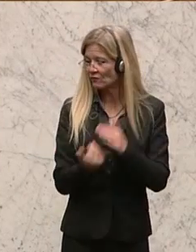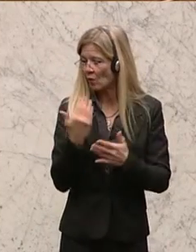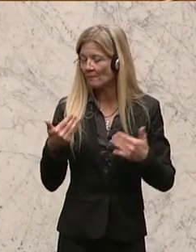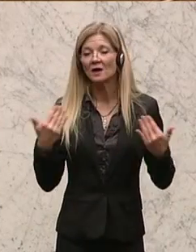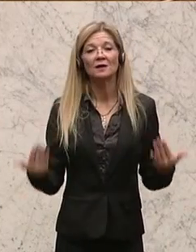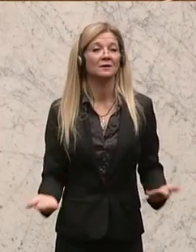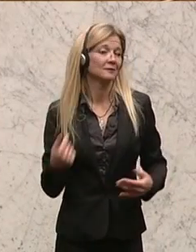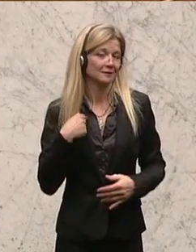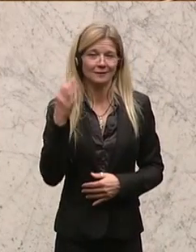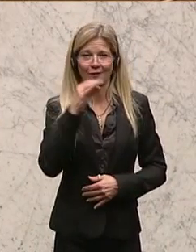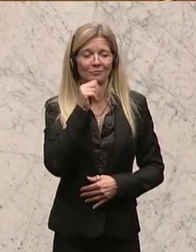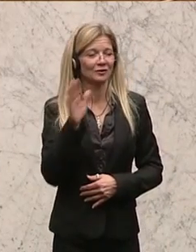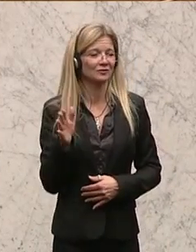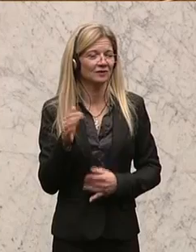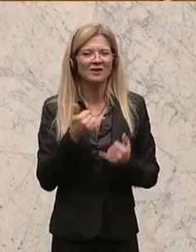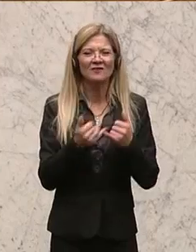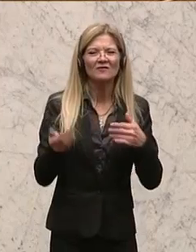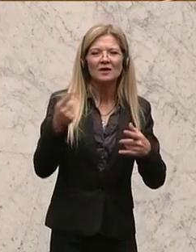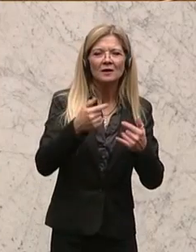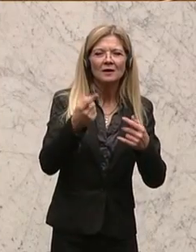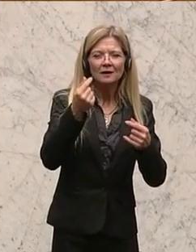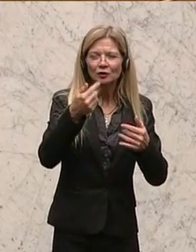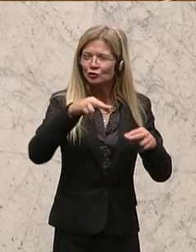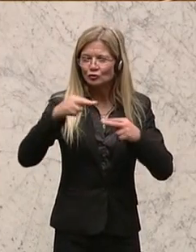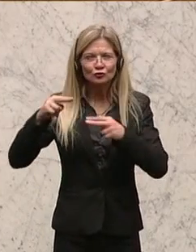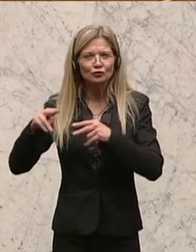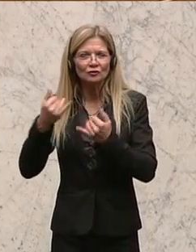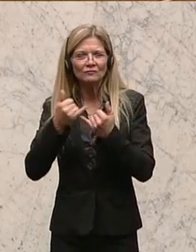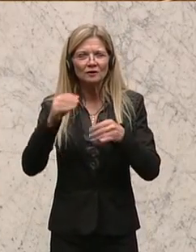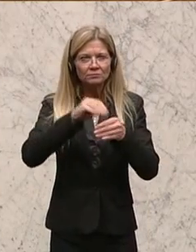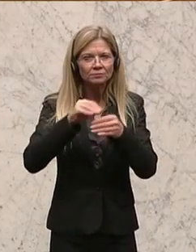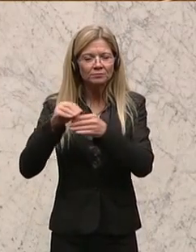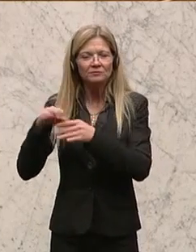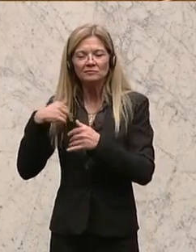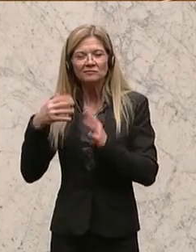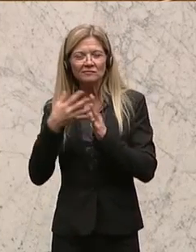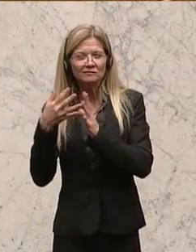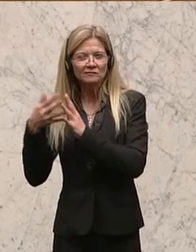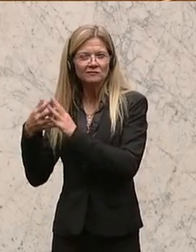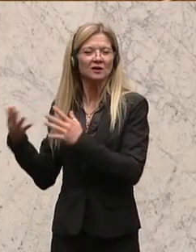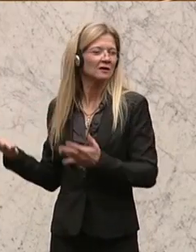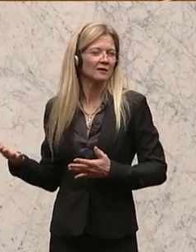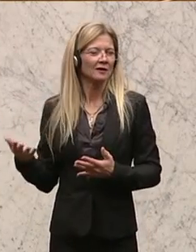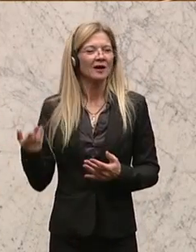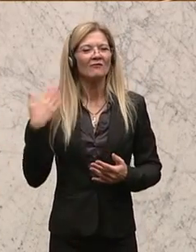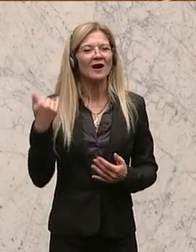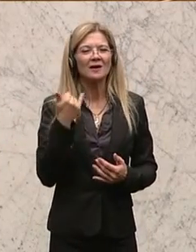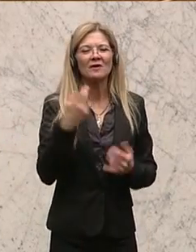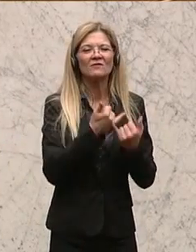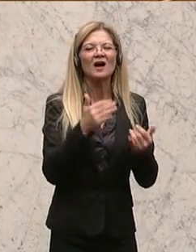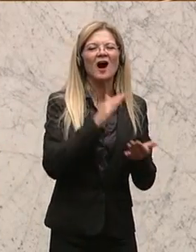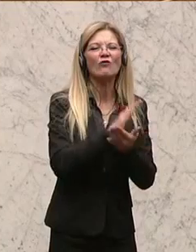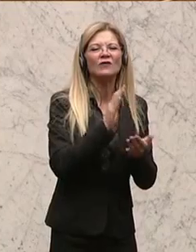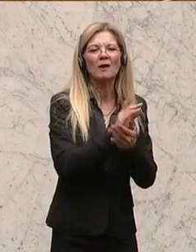ich glaube einfach nicht daran. Ich meine, Spending Reviews, das haben wir seit Jahrzehnten in Wirklichkeit. Das hat bisher immer Aufgabenkritik geheißen. Jetzt wird es halt neu benahmt, aber